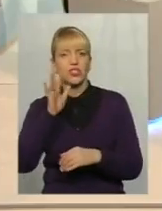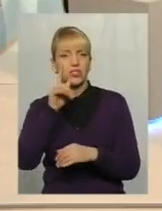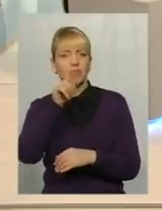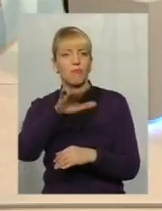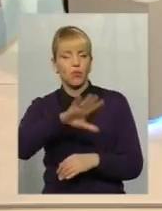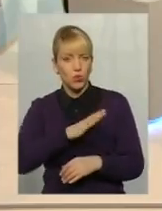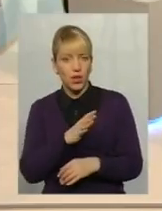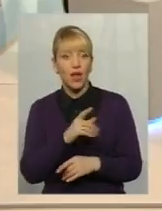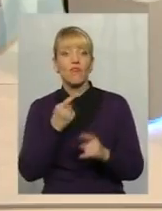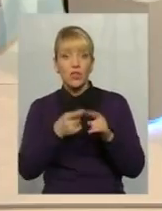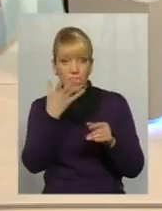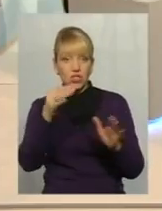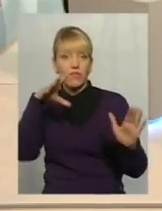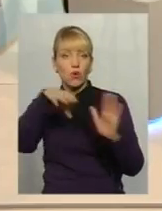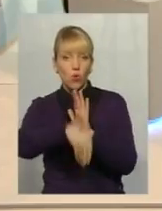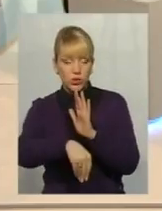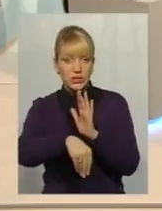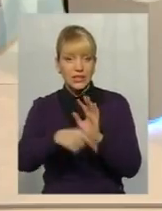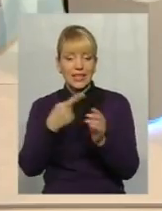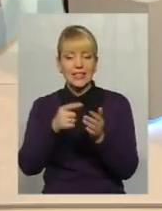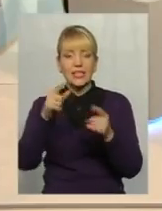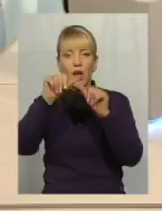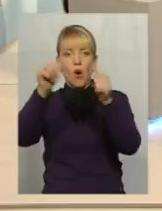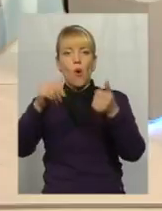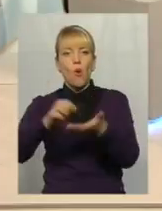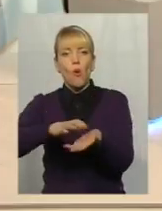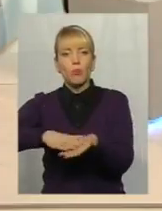Вона ще входила, її опис входив